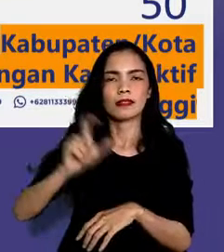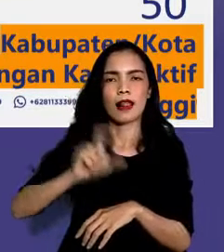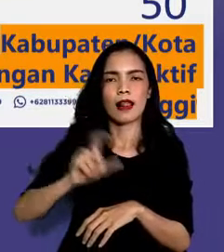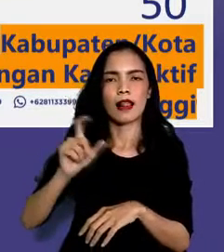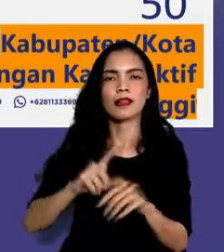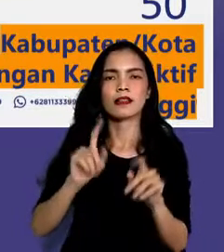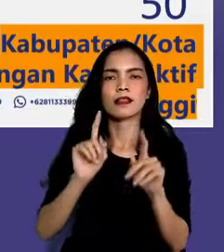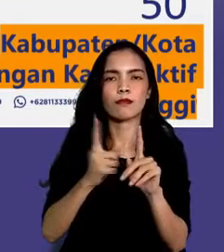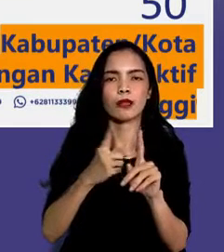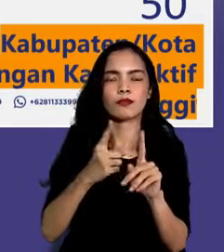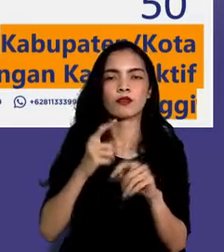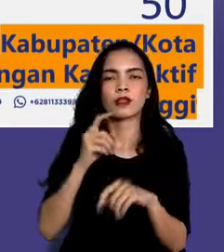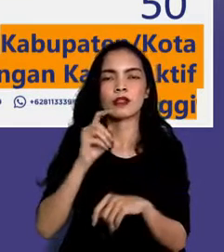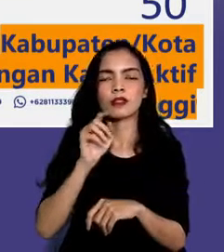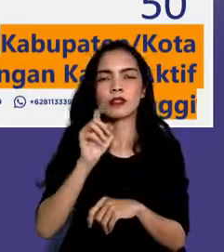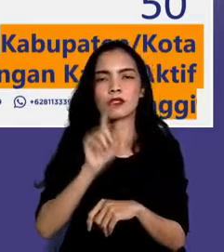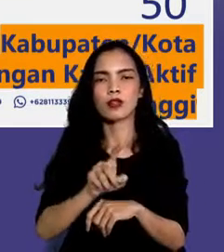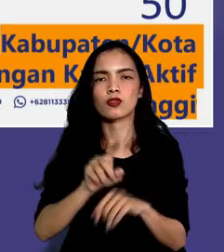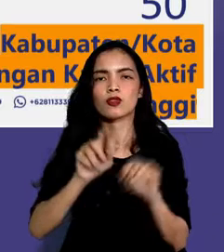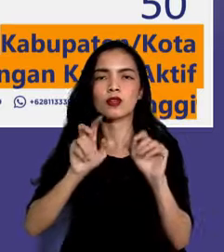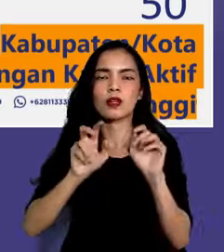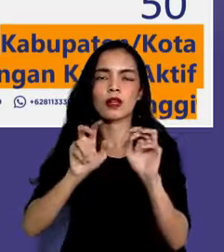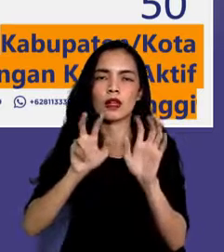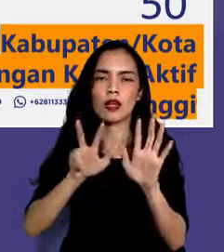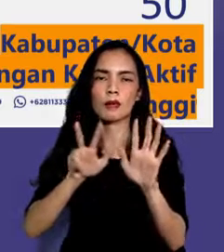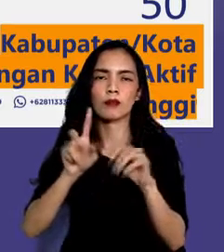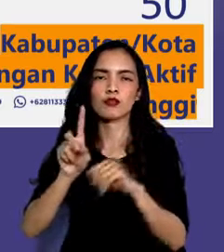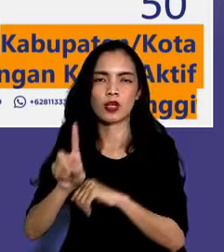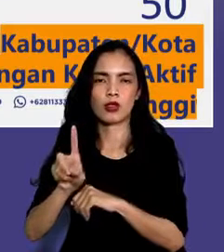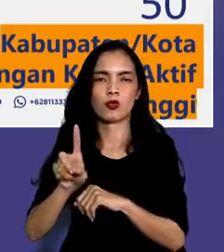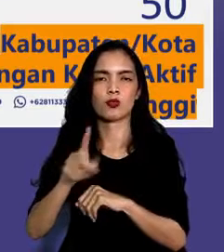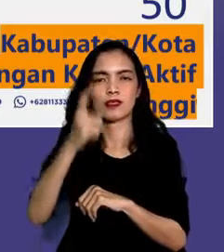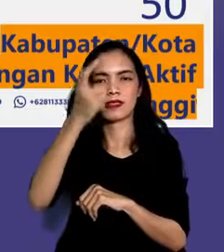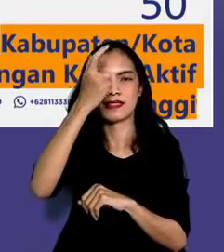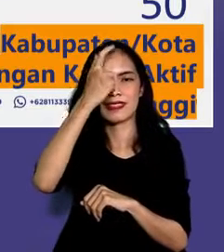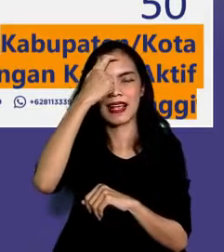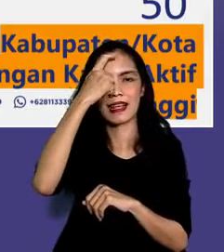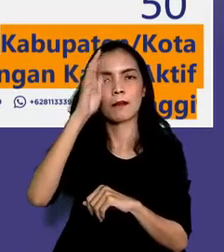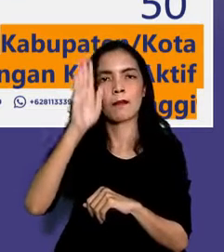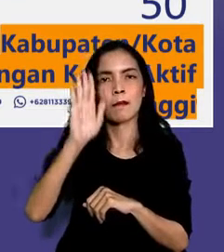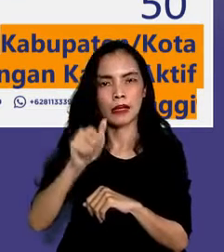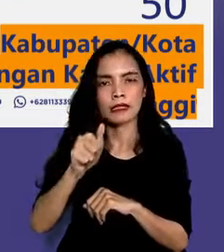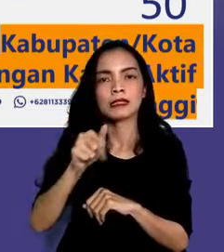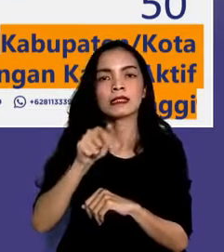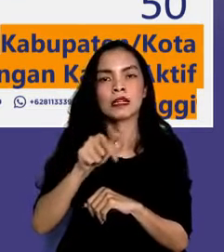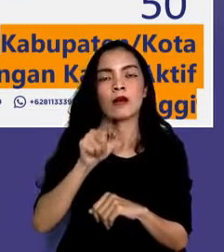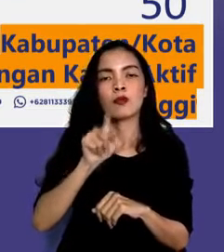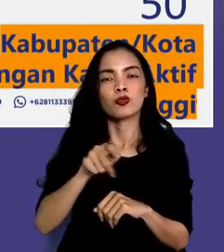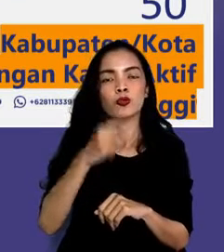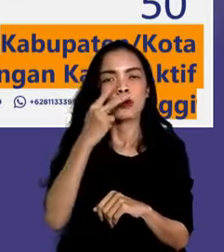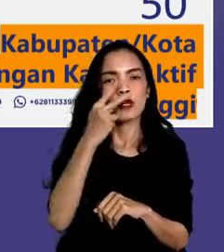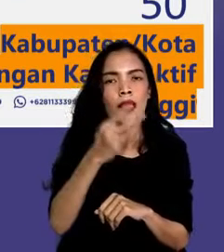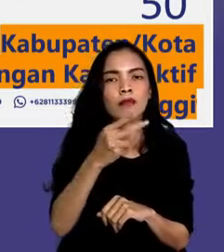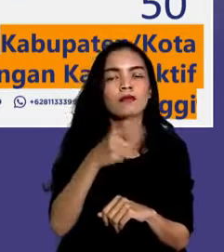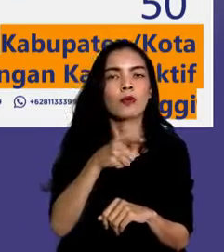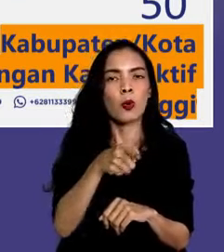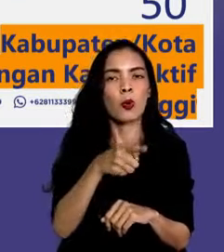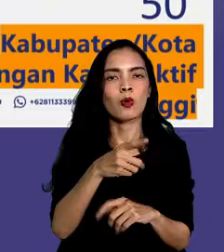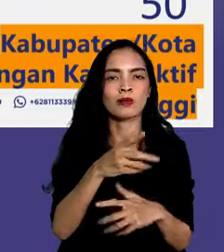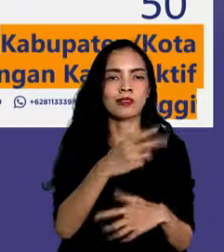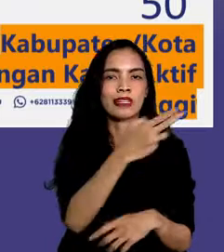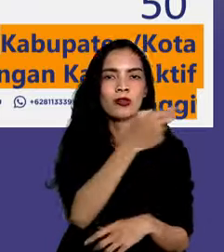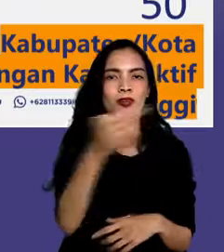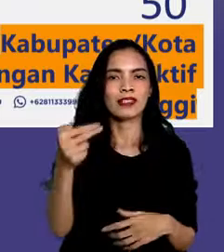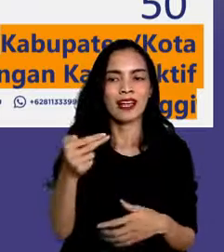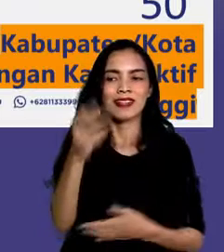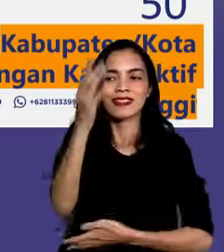kasus 11.180 kasus aktif. Yang juga perlu menjadi perhatian adalah lebih dari setengah provinsi